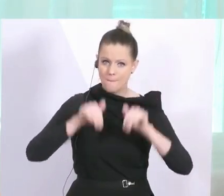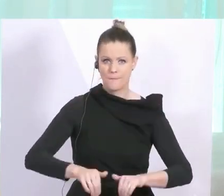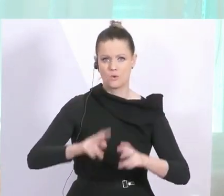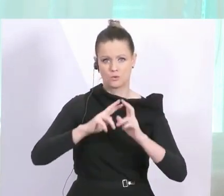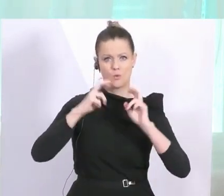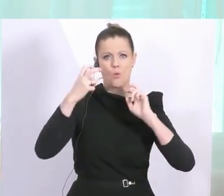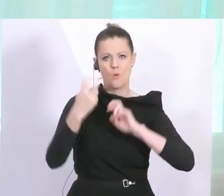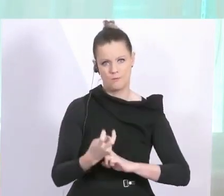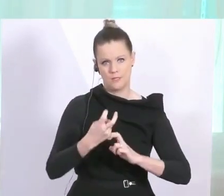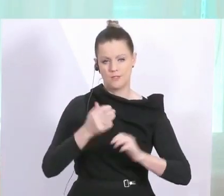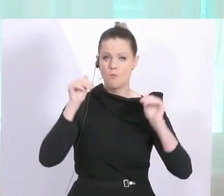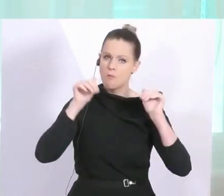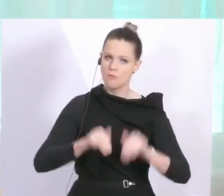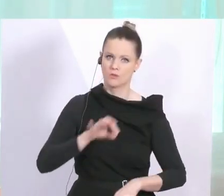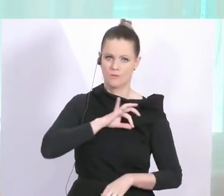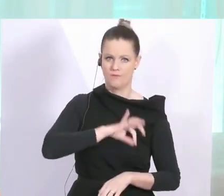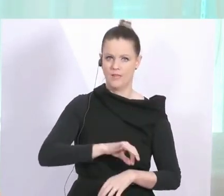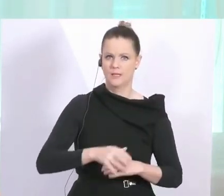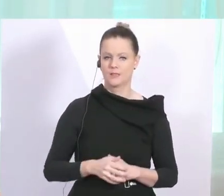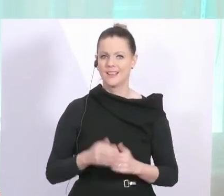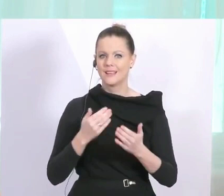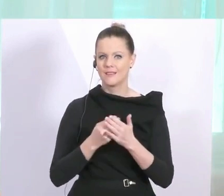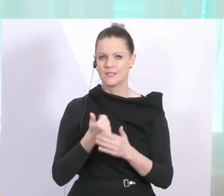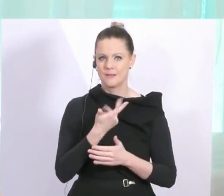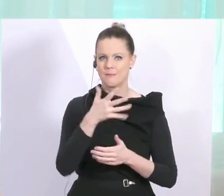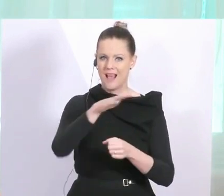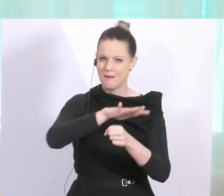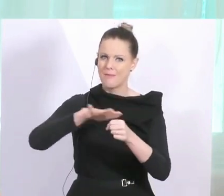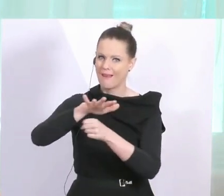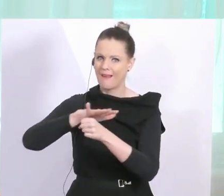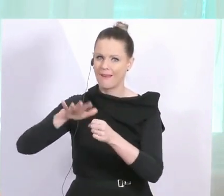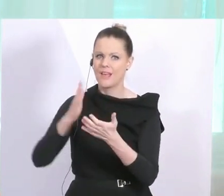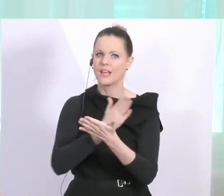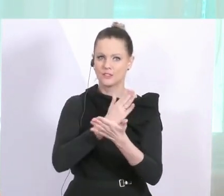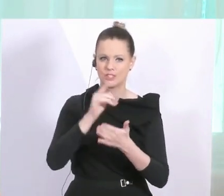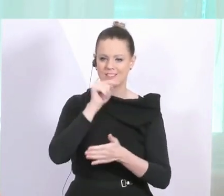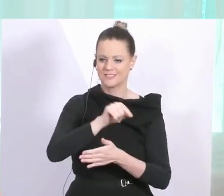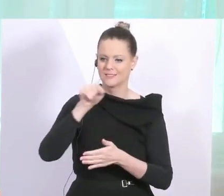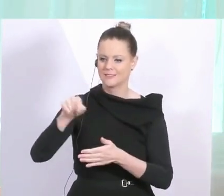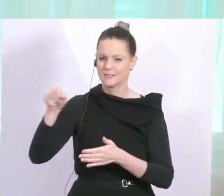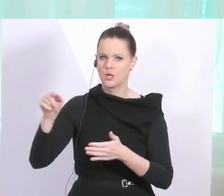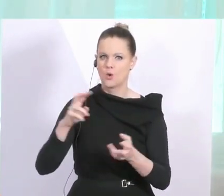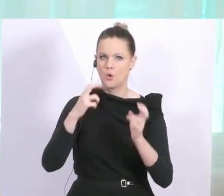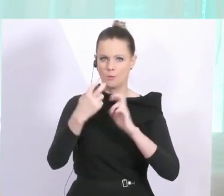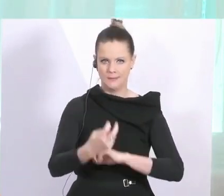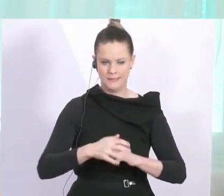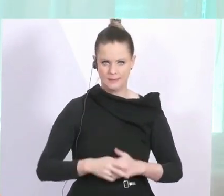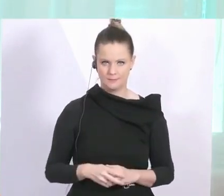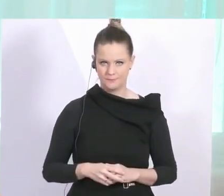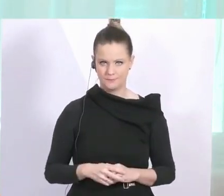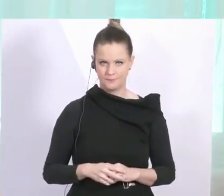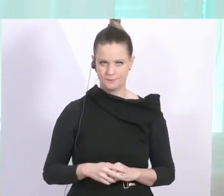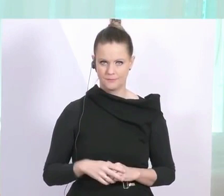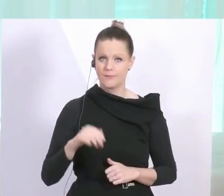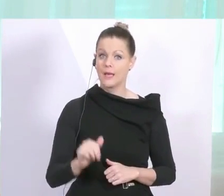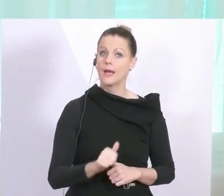Und wir haben uns deswegen für einige Bereiche jetzt entschieden. Ich möchte das noch kurz ausführen. Nämlich